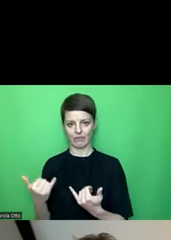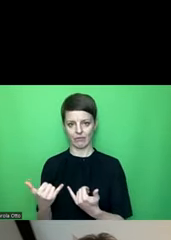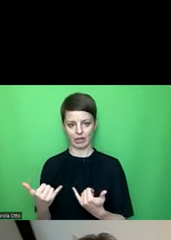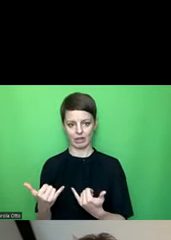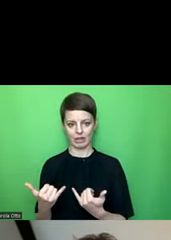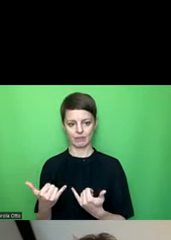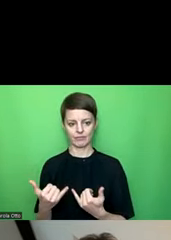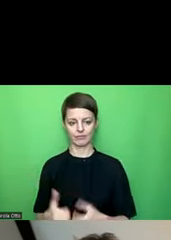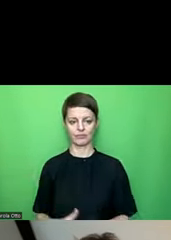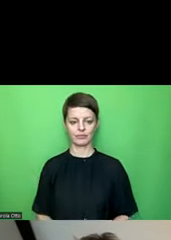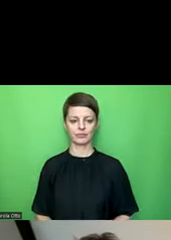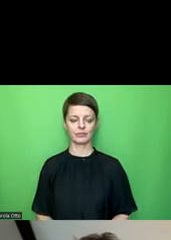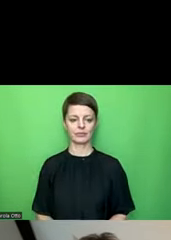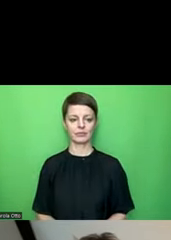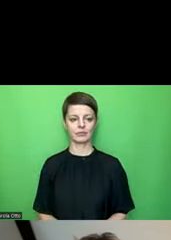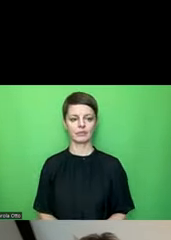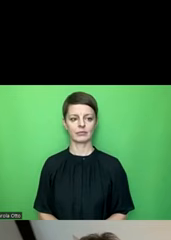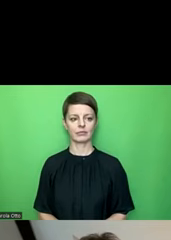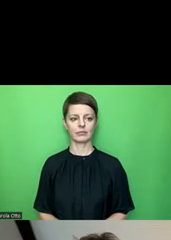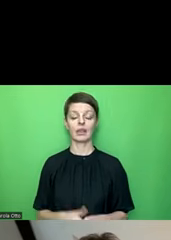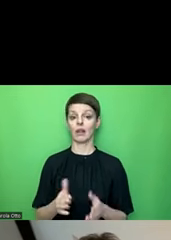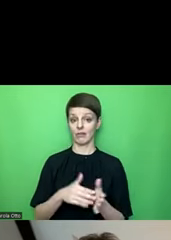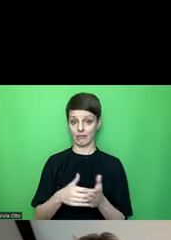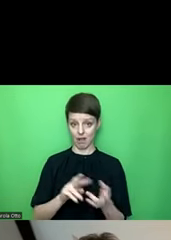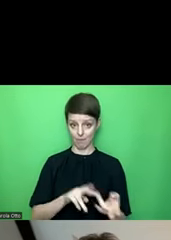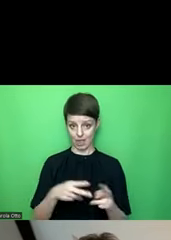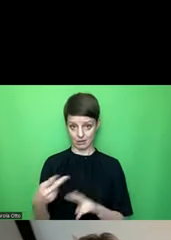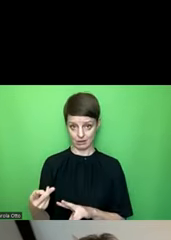mir wieder die Farben ändern lassen.